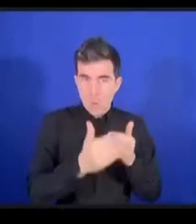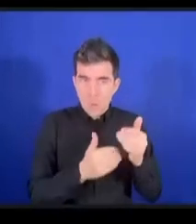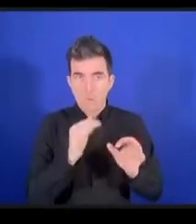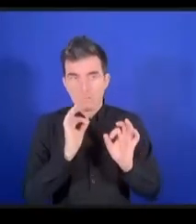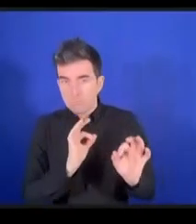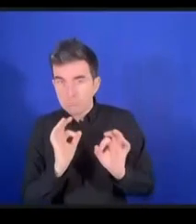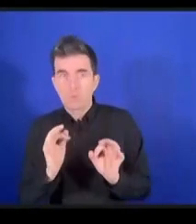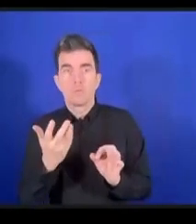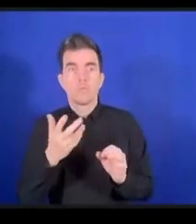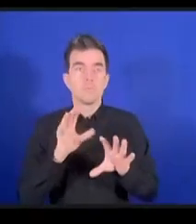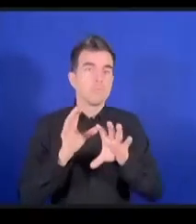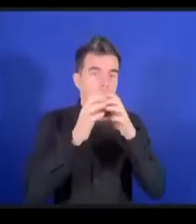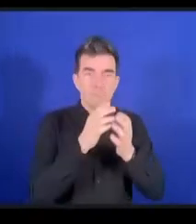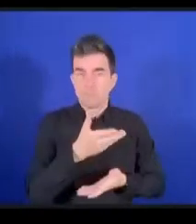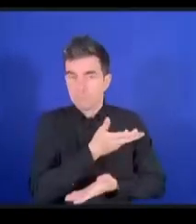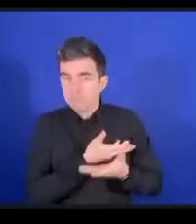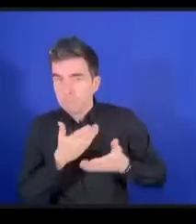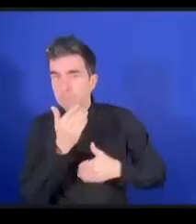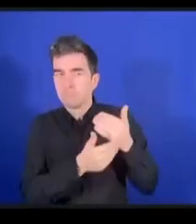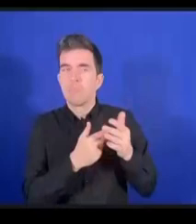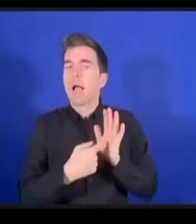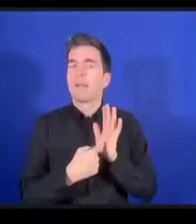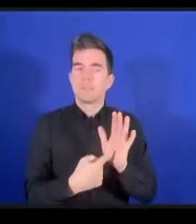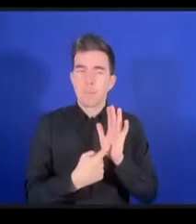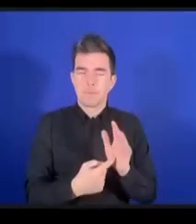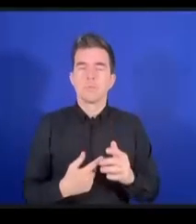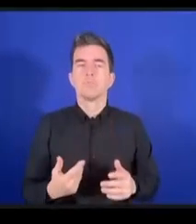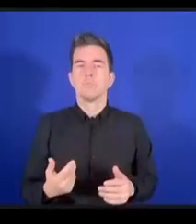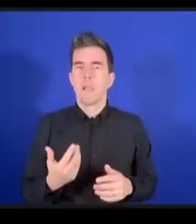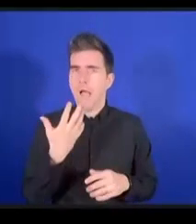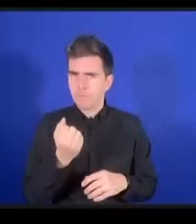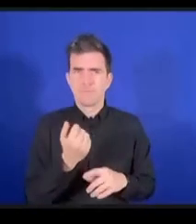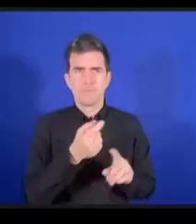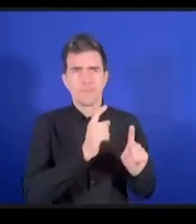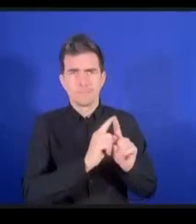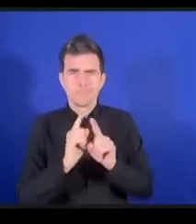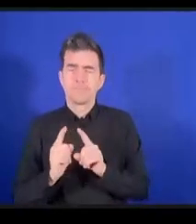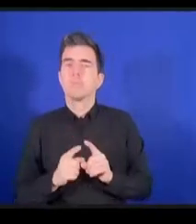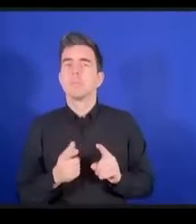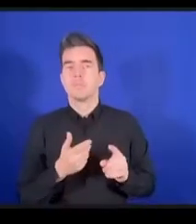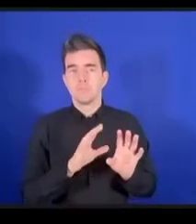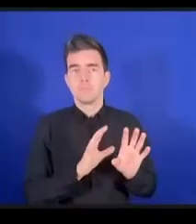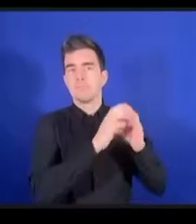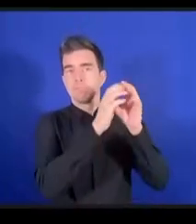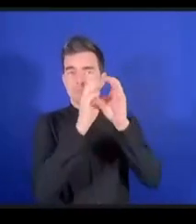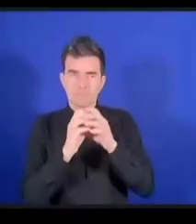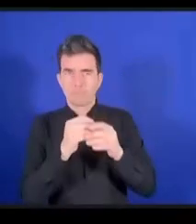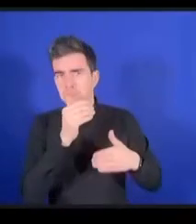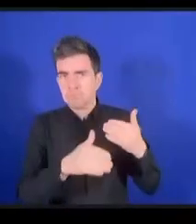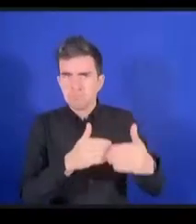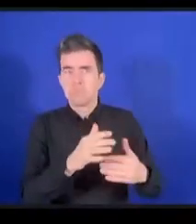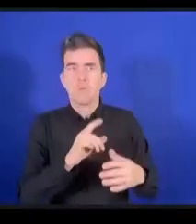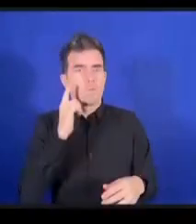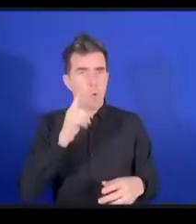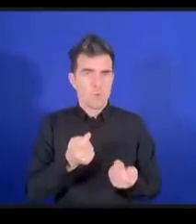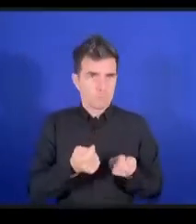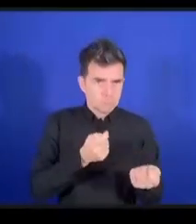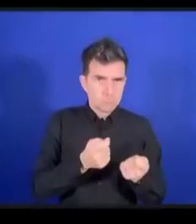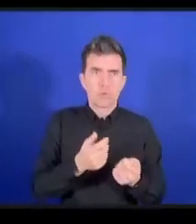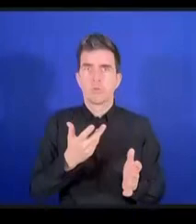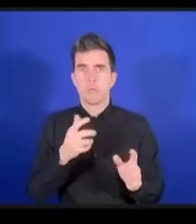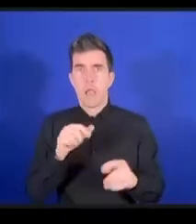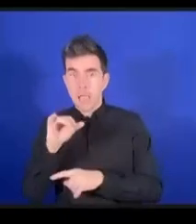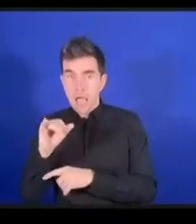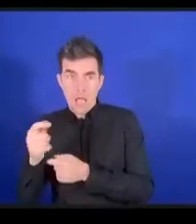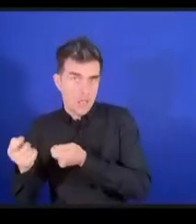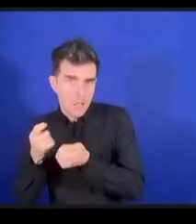niveau de la construction d'institutions. Il y a des procédures multipartites pour essayer d'arriver à la